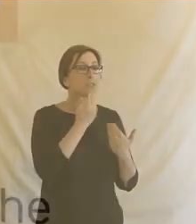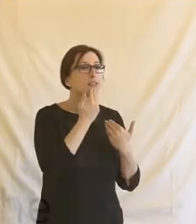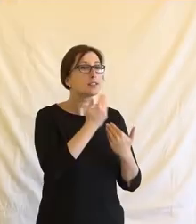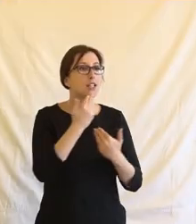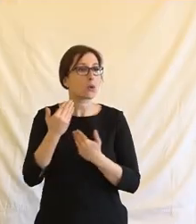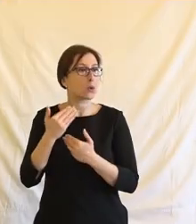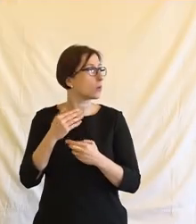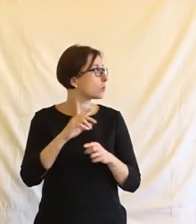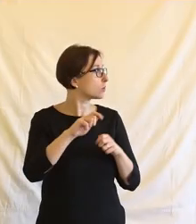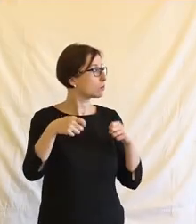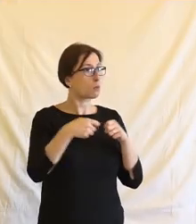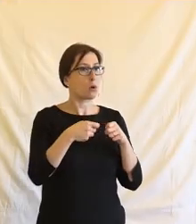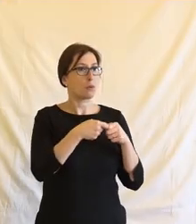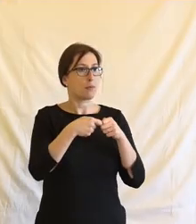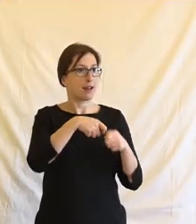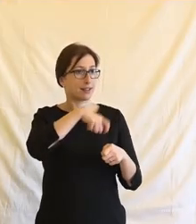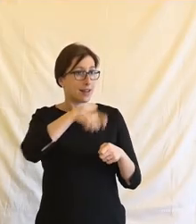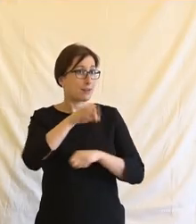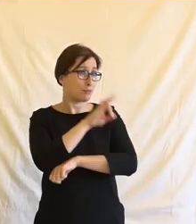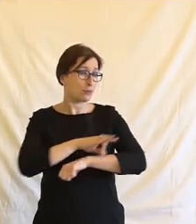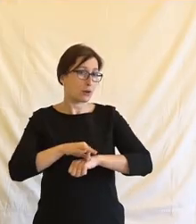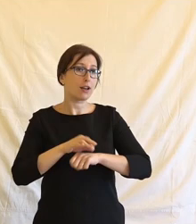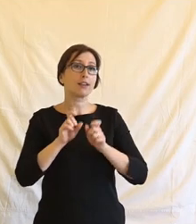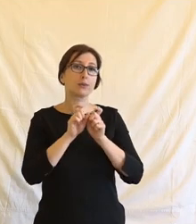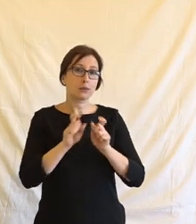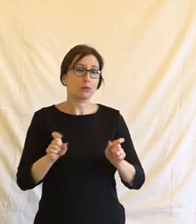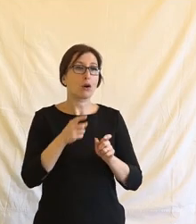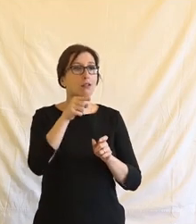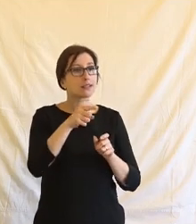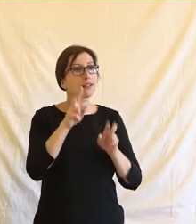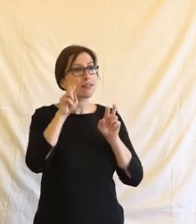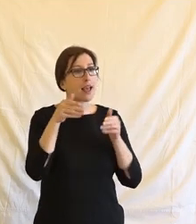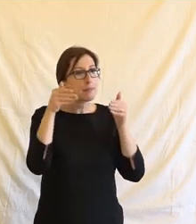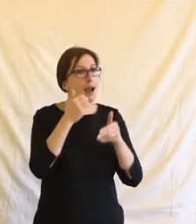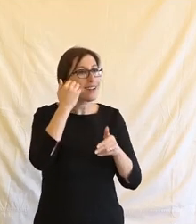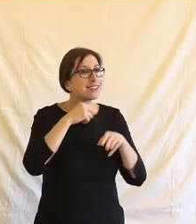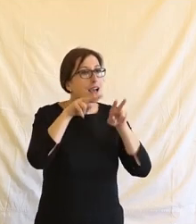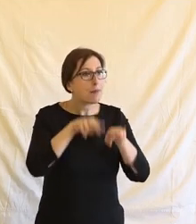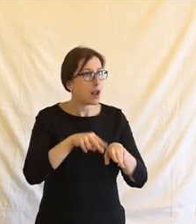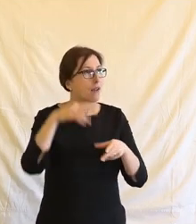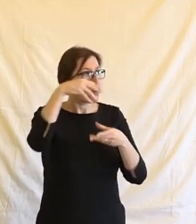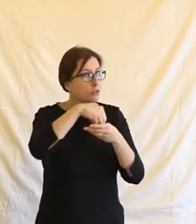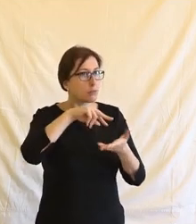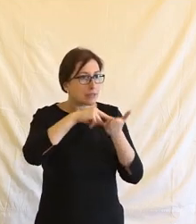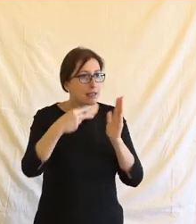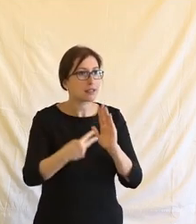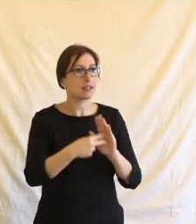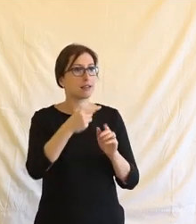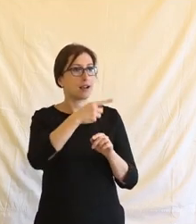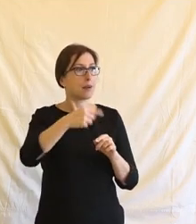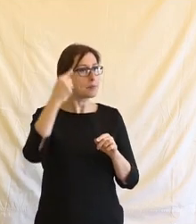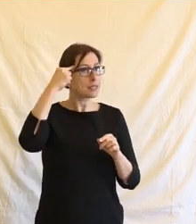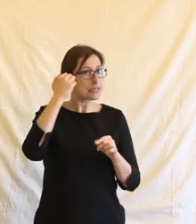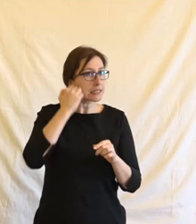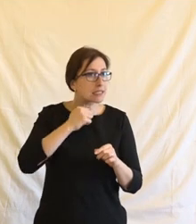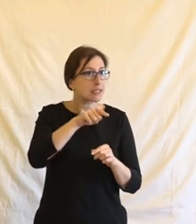spolu partnerům toho projektu, že se věnují problematice lidských práv a technologií. A že vlastně tady tu